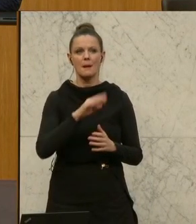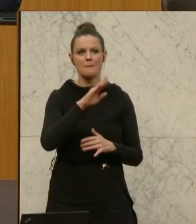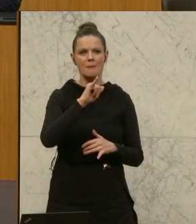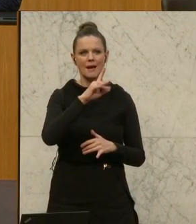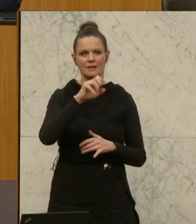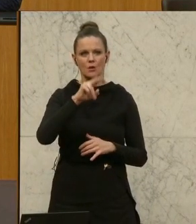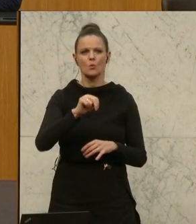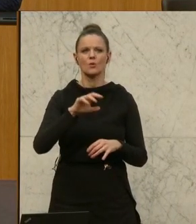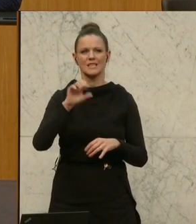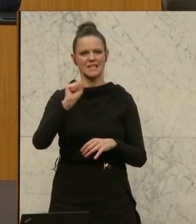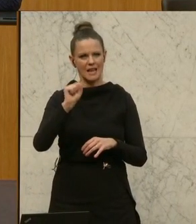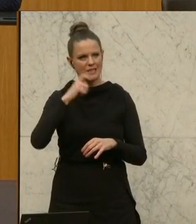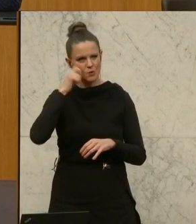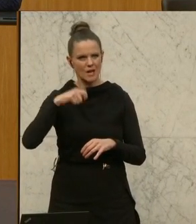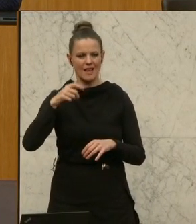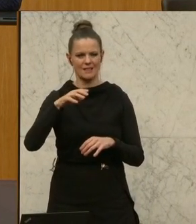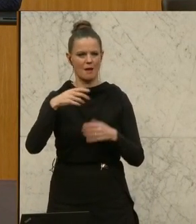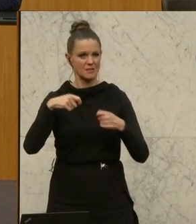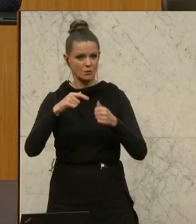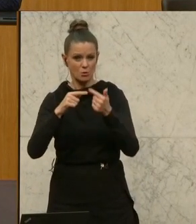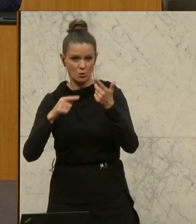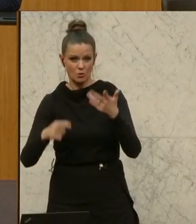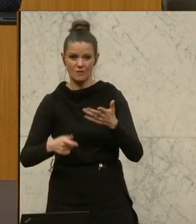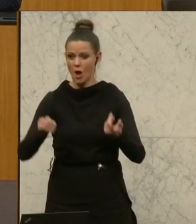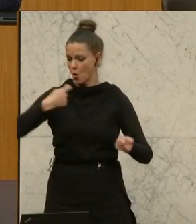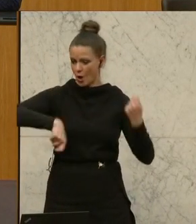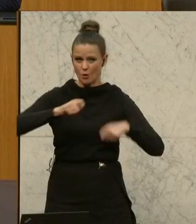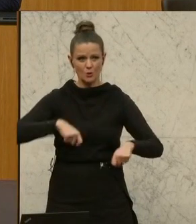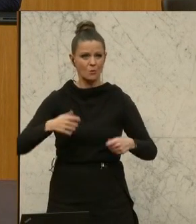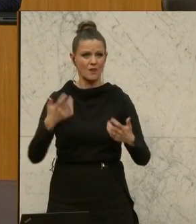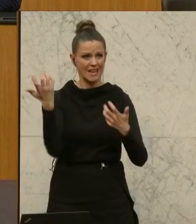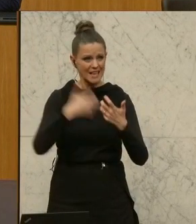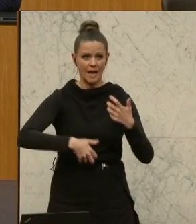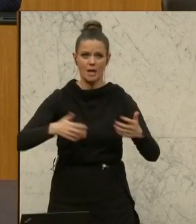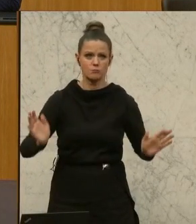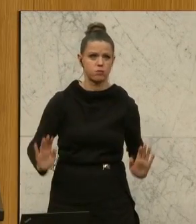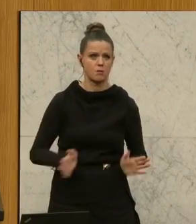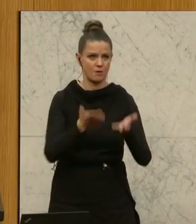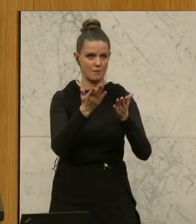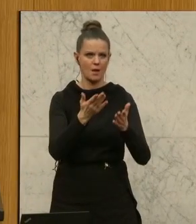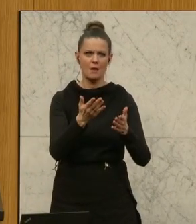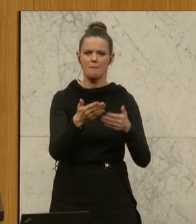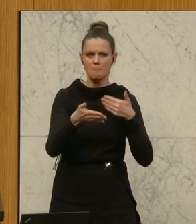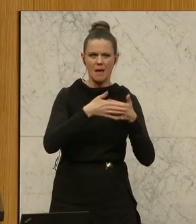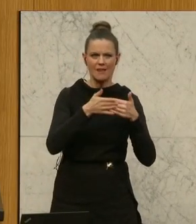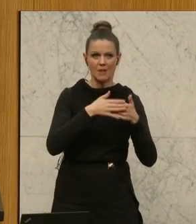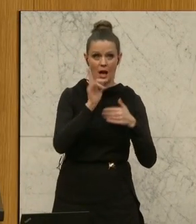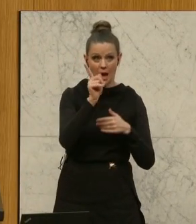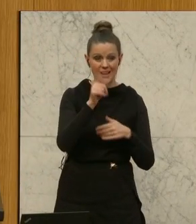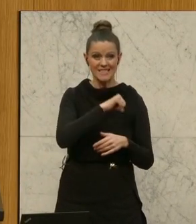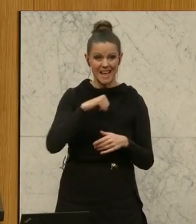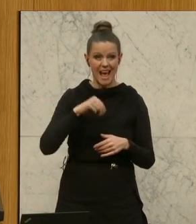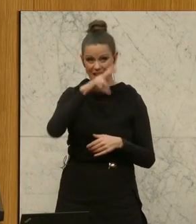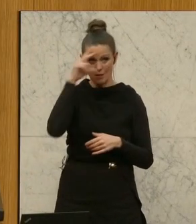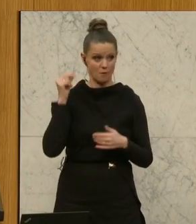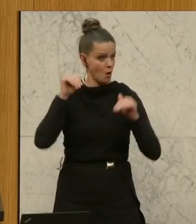und wie die anderen korruptiven Kriegstreiber alle heißen, dass Ihnen die viel, viel näher sind als die eigene Bevölkerung. Ich sage